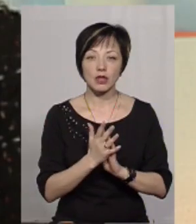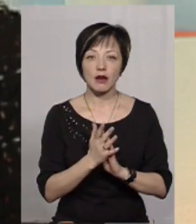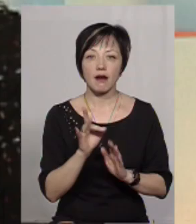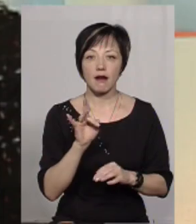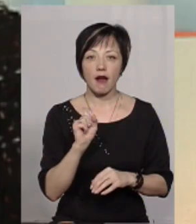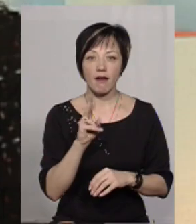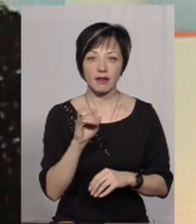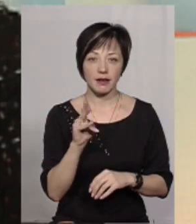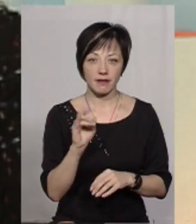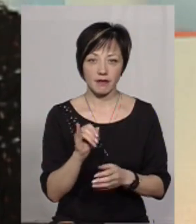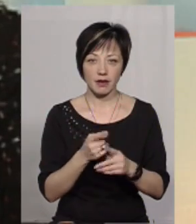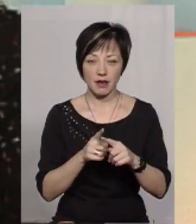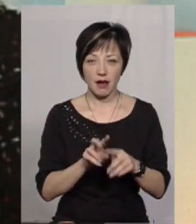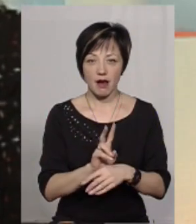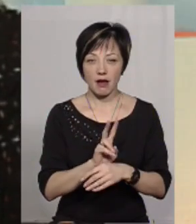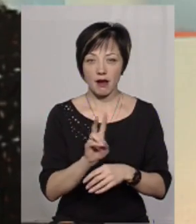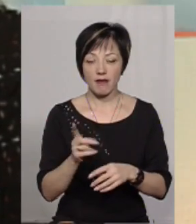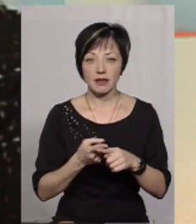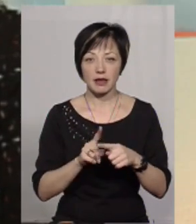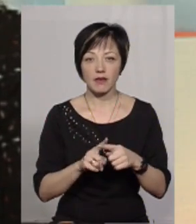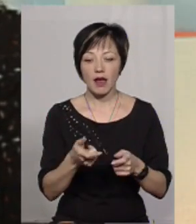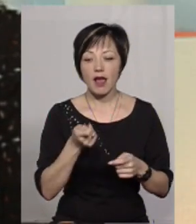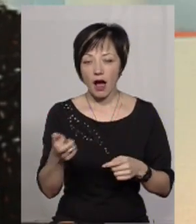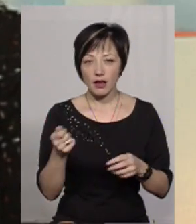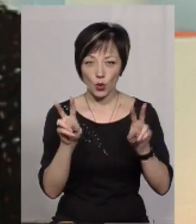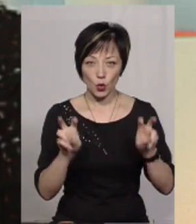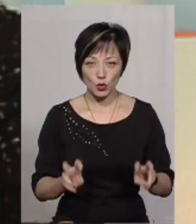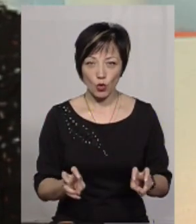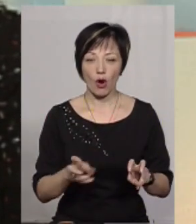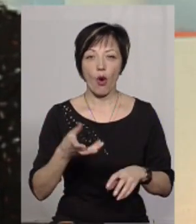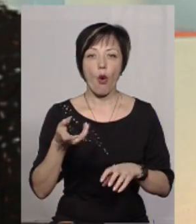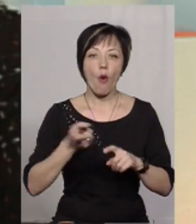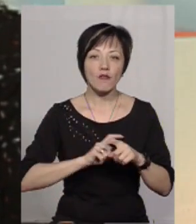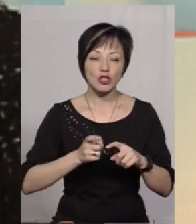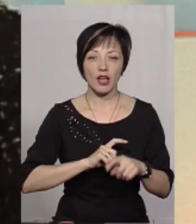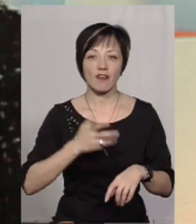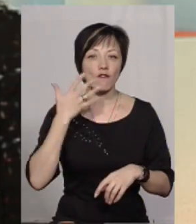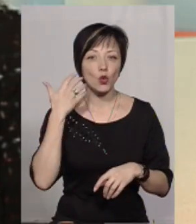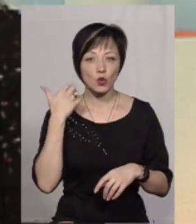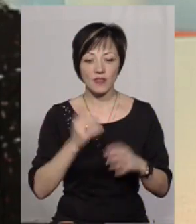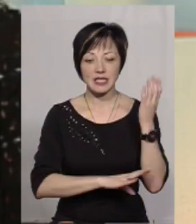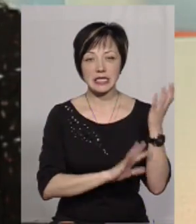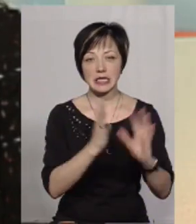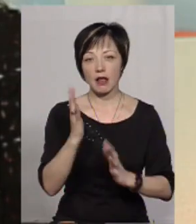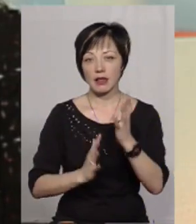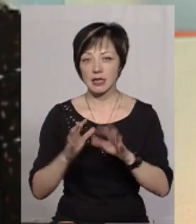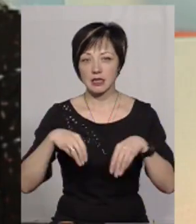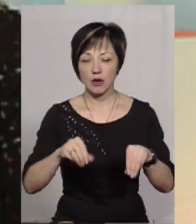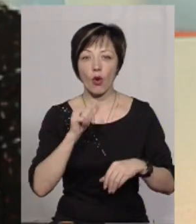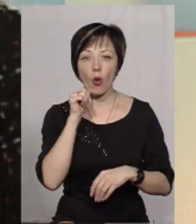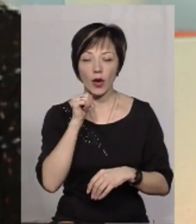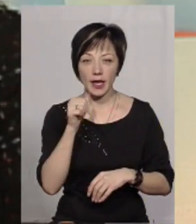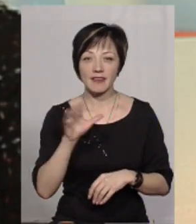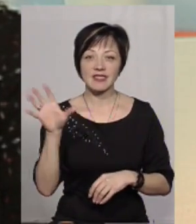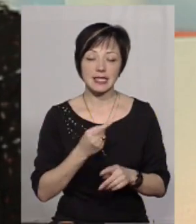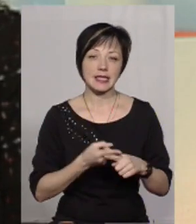равлики, вирощують масово ягідні культури, овочеві, фруктові сади засаджують, горіхи.